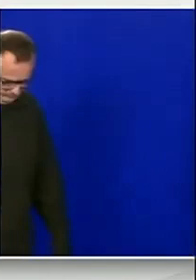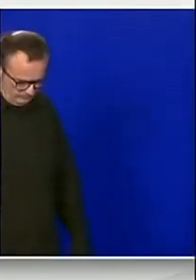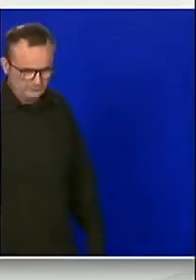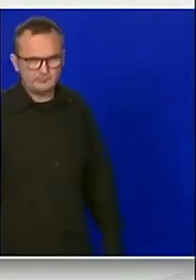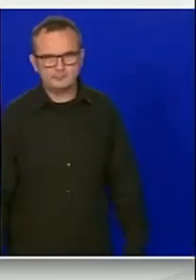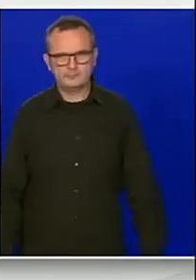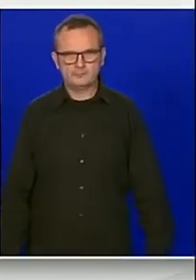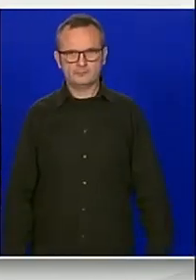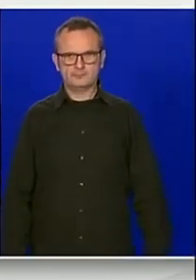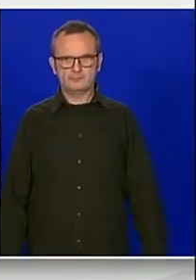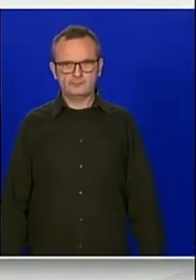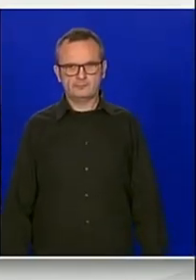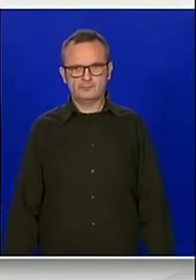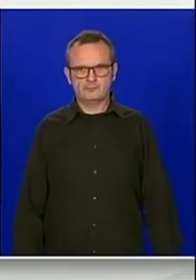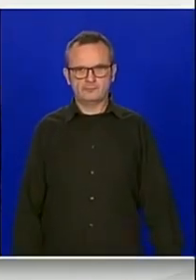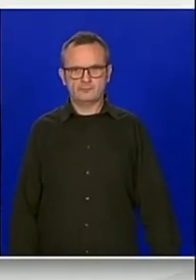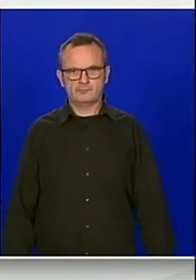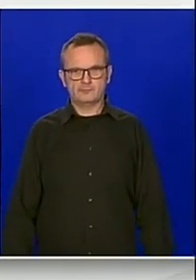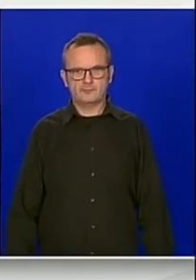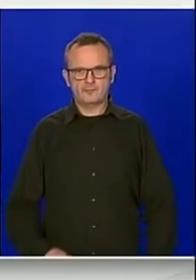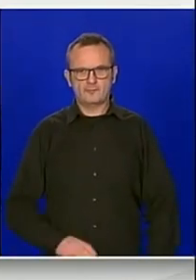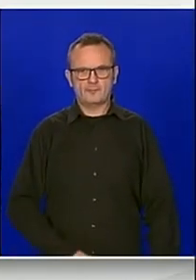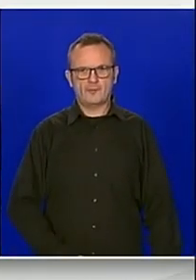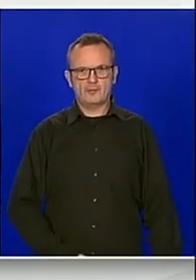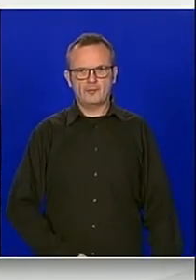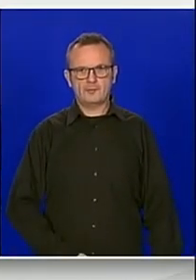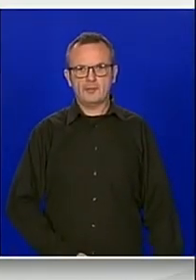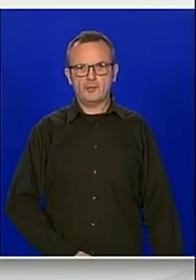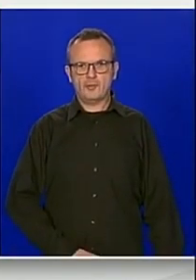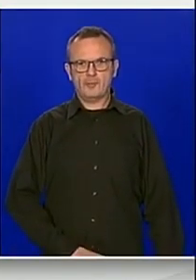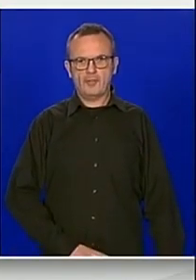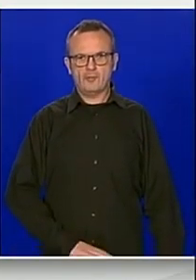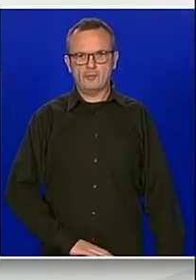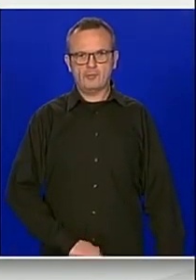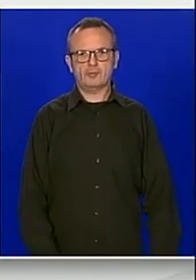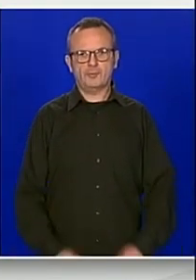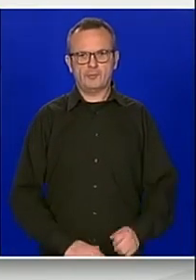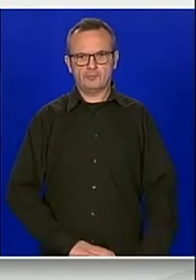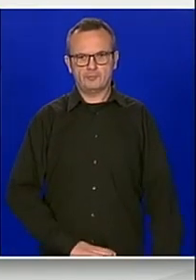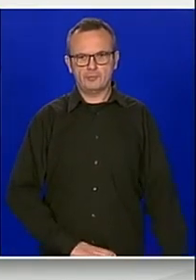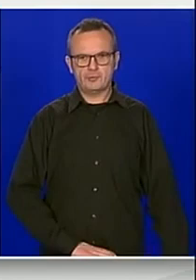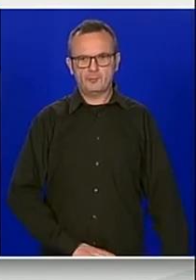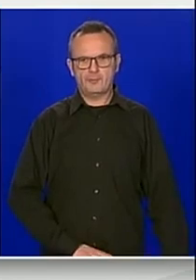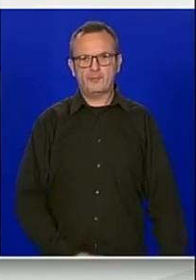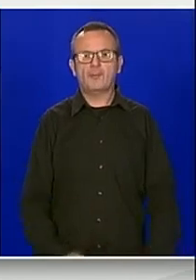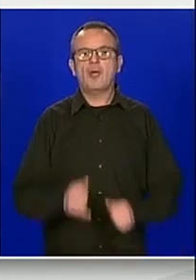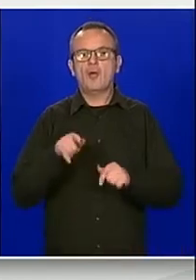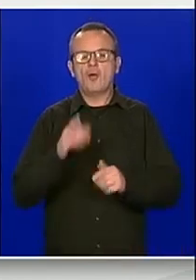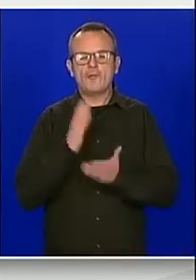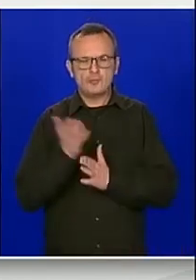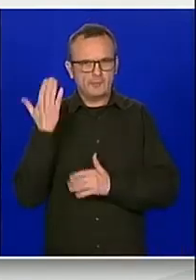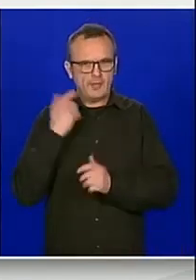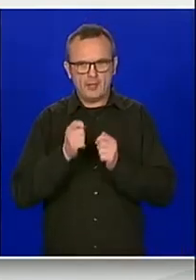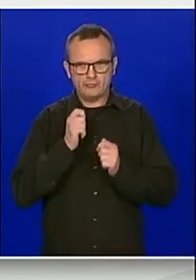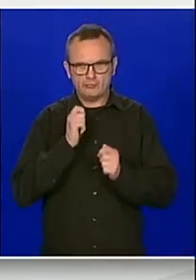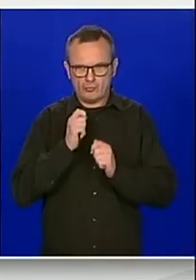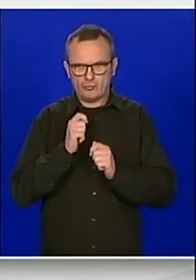Hvala vam lijepa. Ovo me smo dosta raspravljali i na užem kabinetu, i ranije, tko je za.